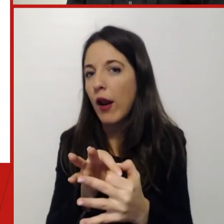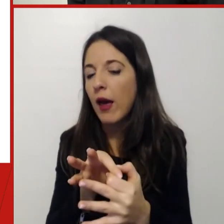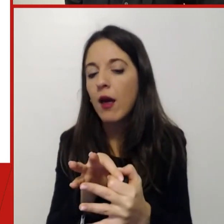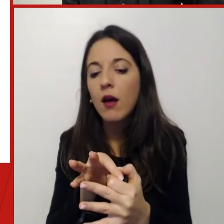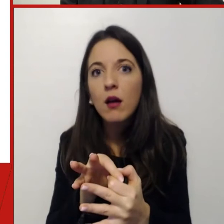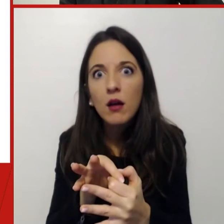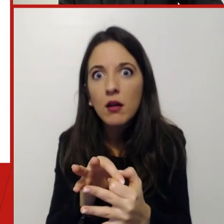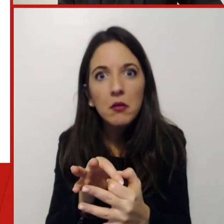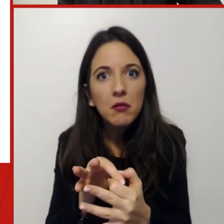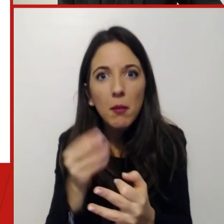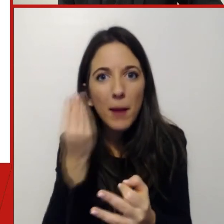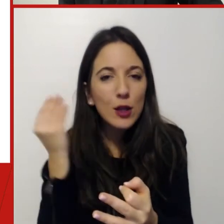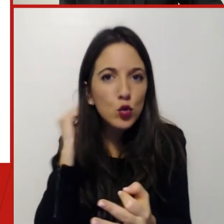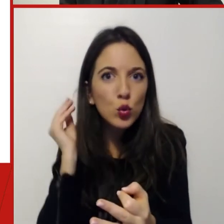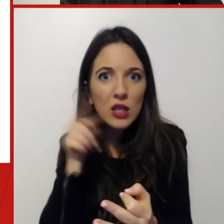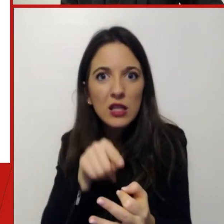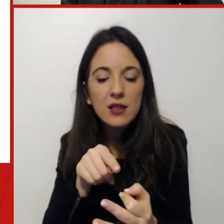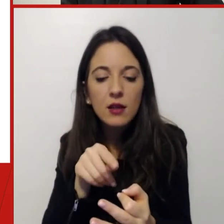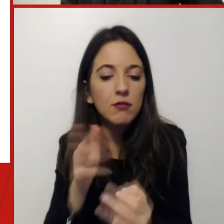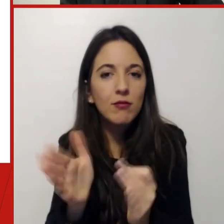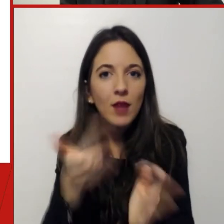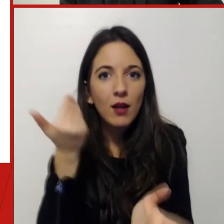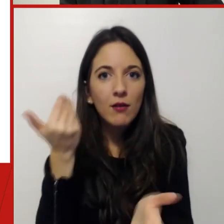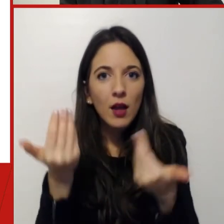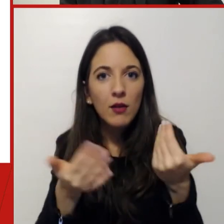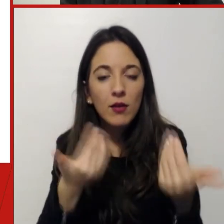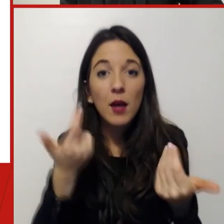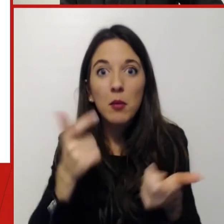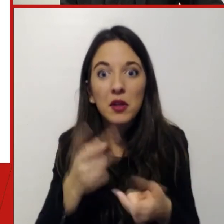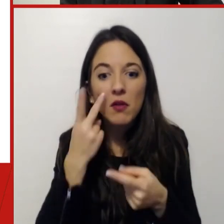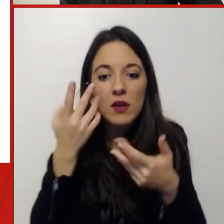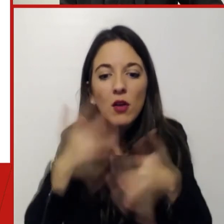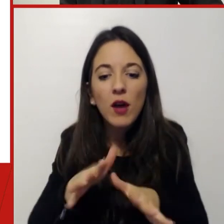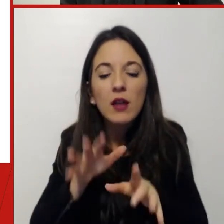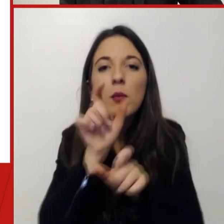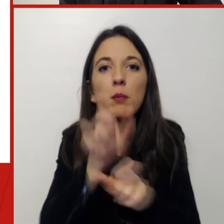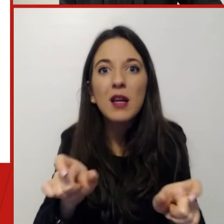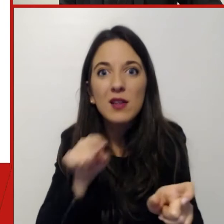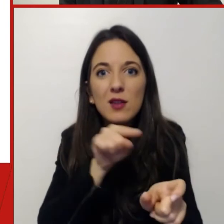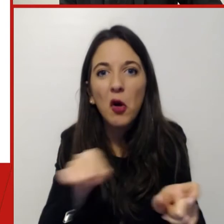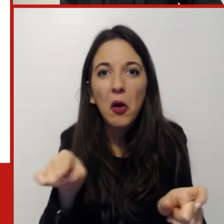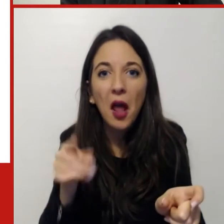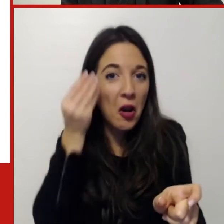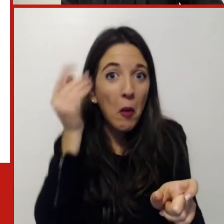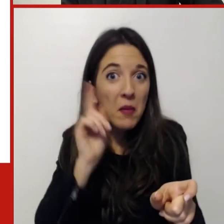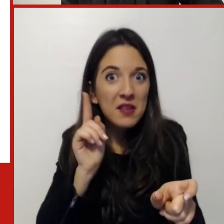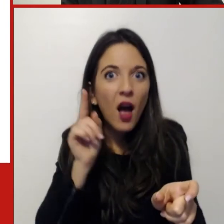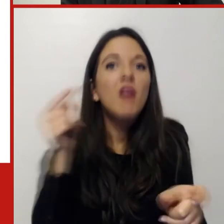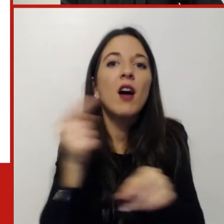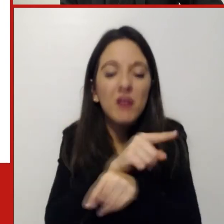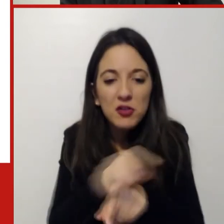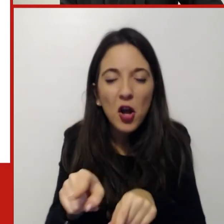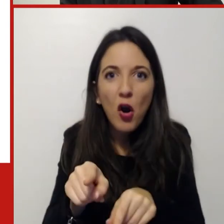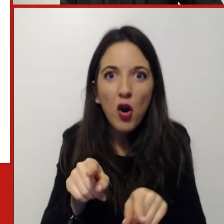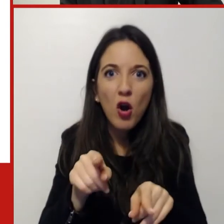grado di sviluppare nuovi comportamenti, di apprendere nuovi strumenti. Ecco, abbiamo fatto dei salti da questo punto di